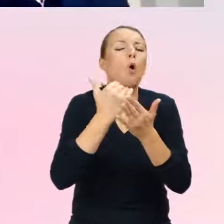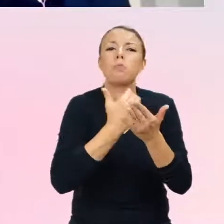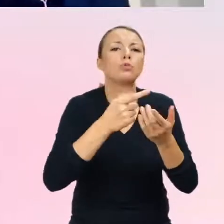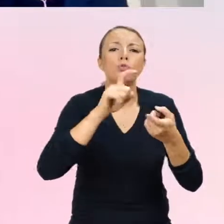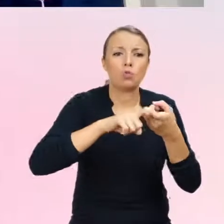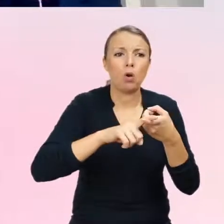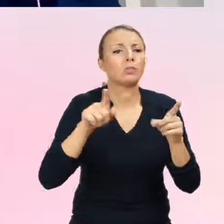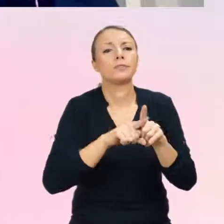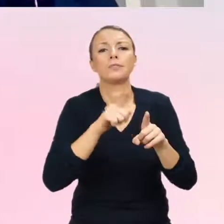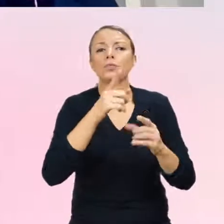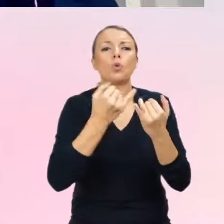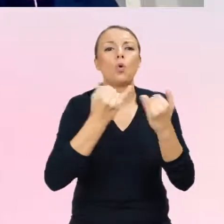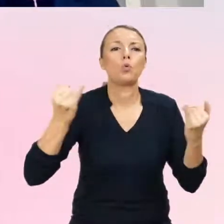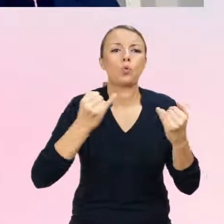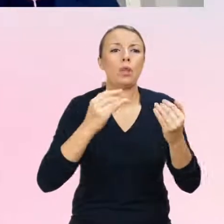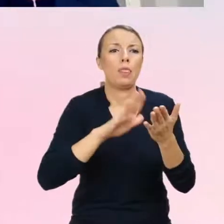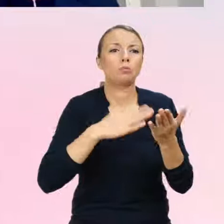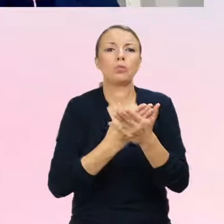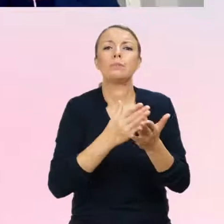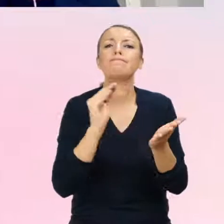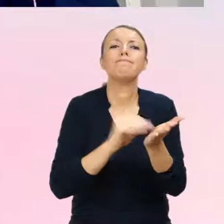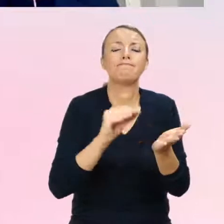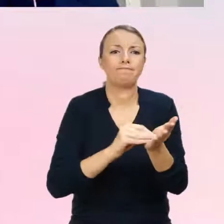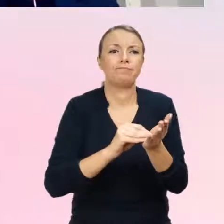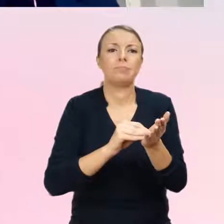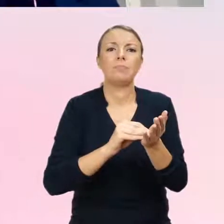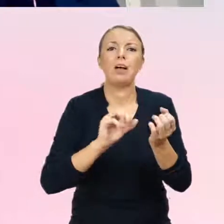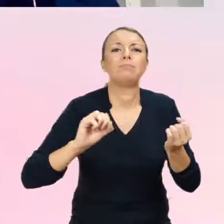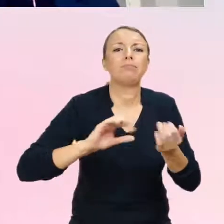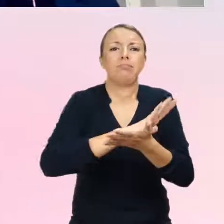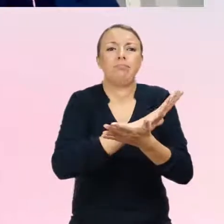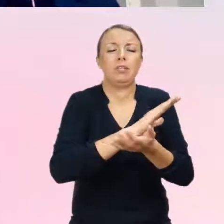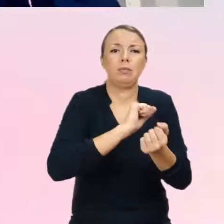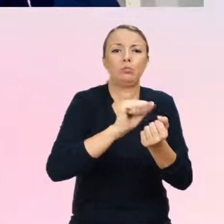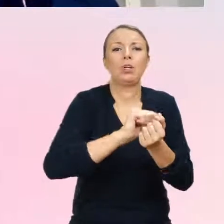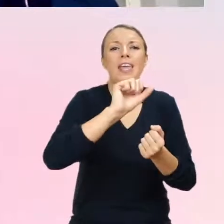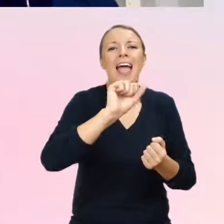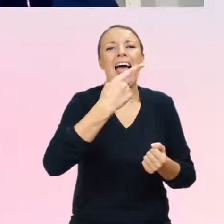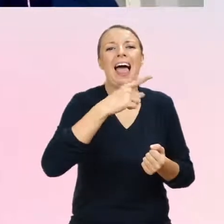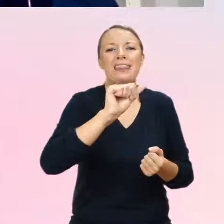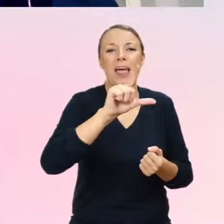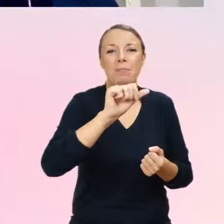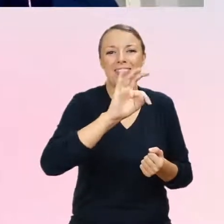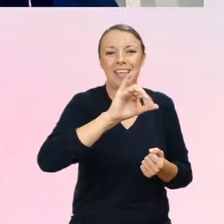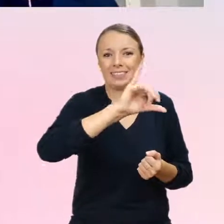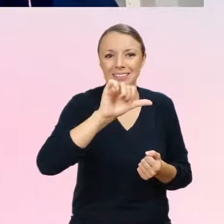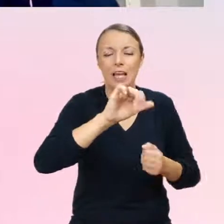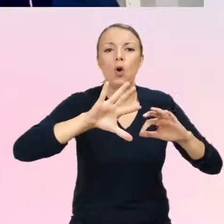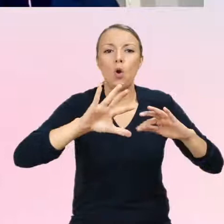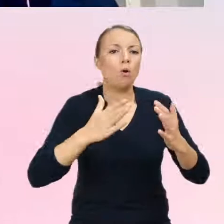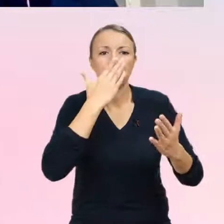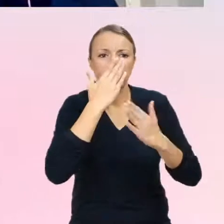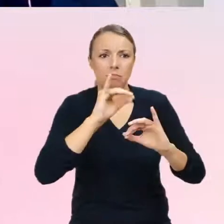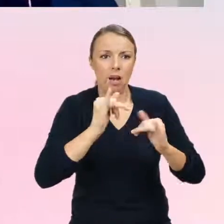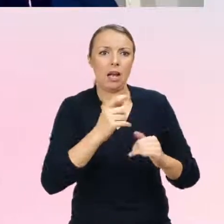Zaburzenia adaptacyjne to są zaburzenia, które najczęściej przejawiają się objawami lękowymi, objawami